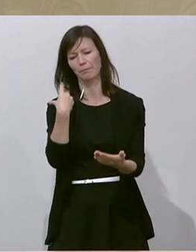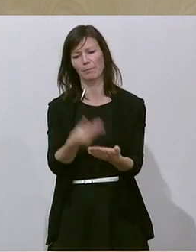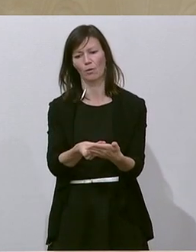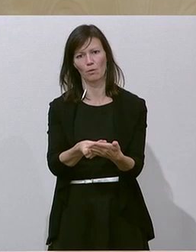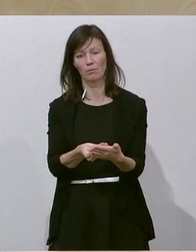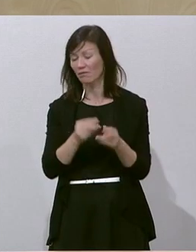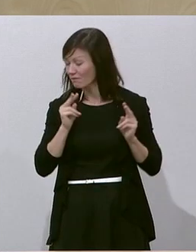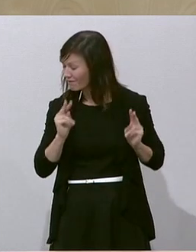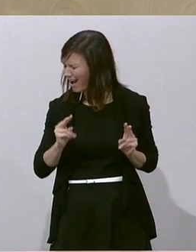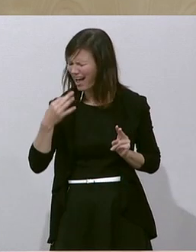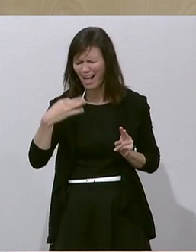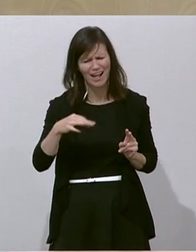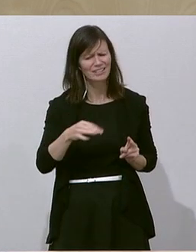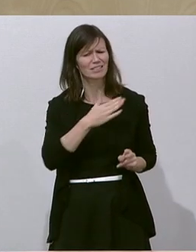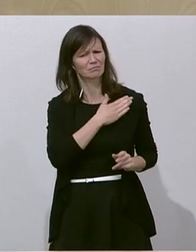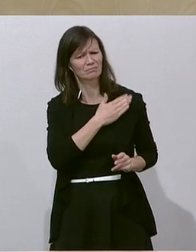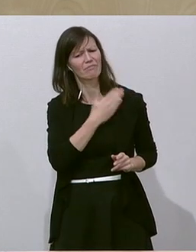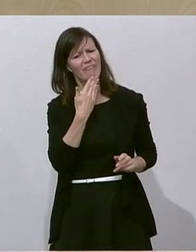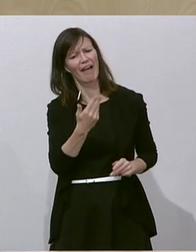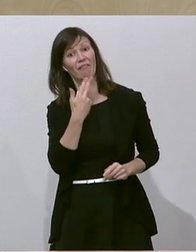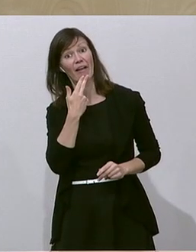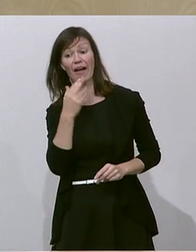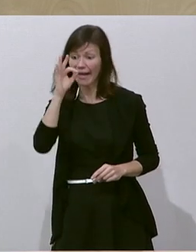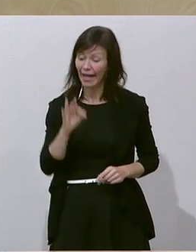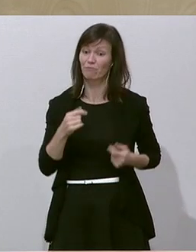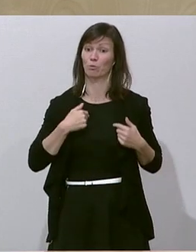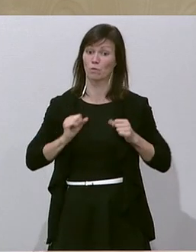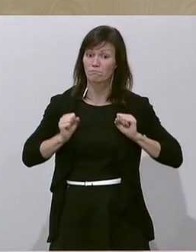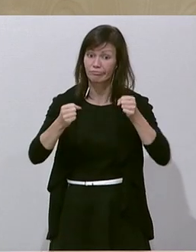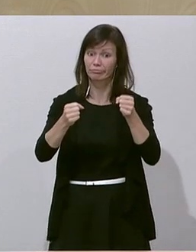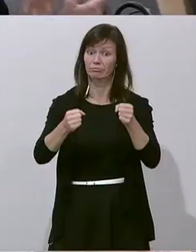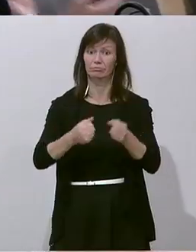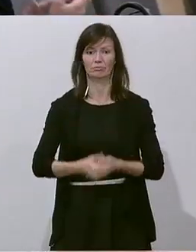FPÖ, den Freiheitlichen zu verdanken und sonst niemanden.